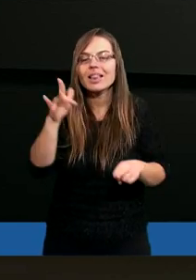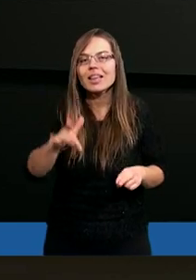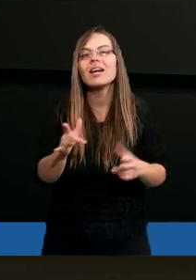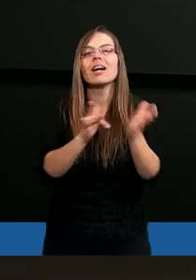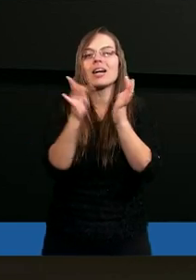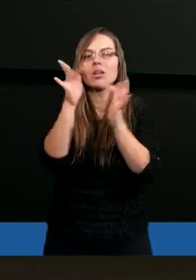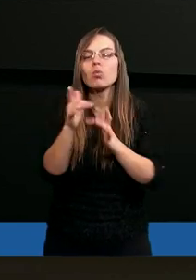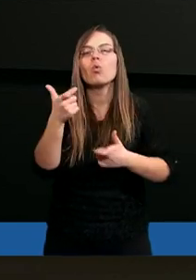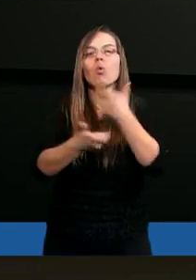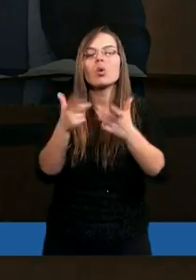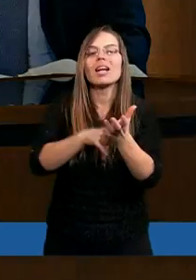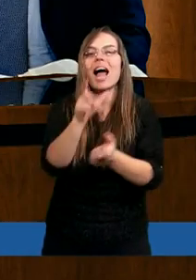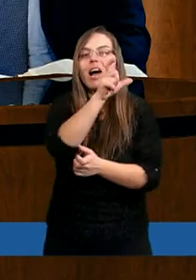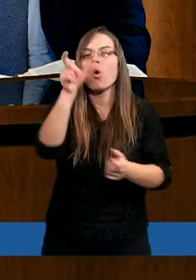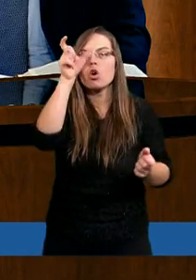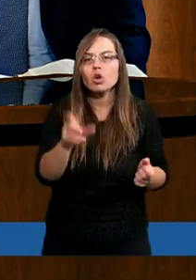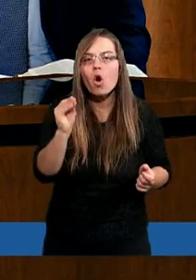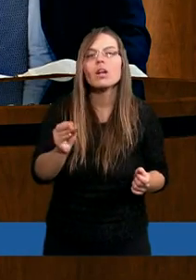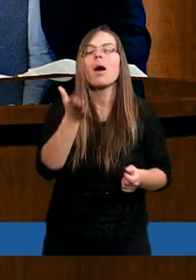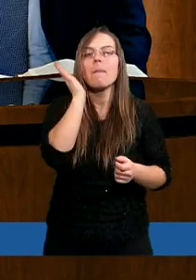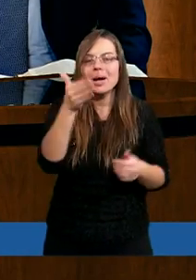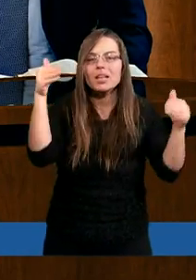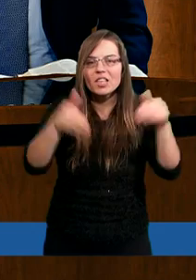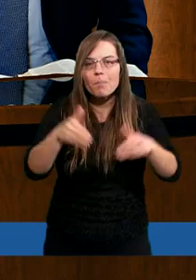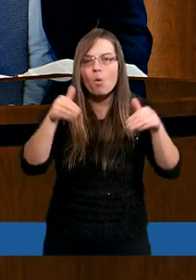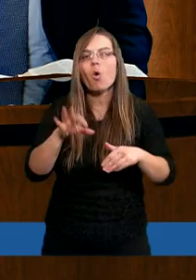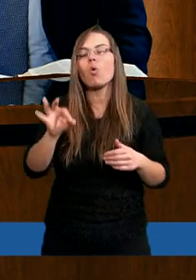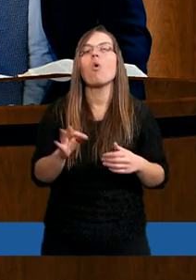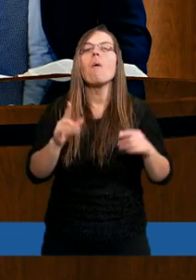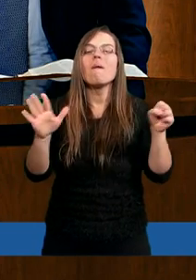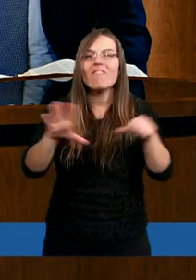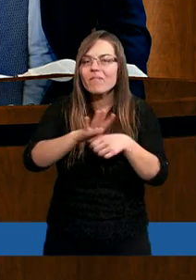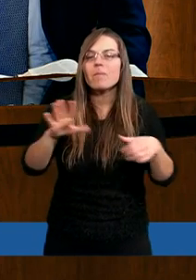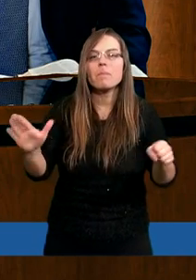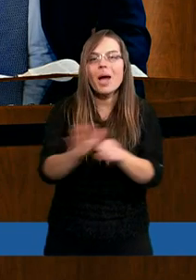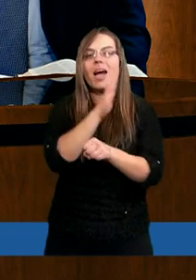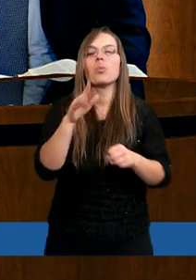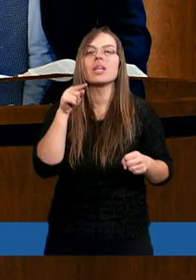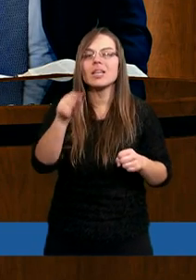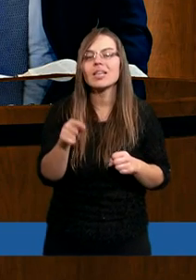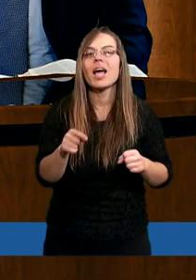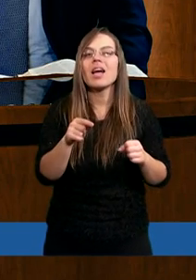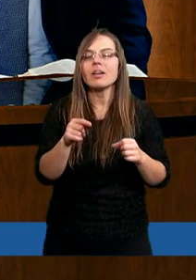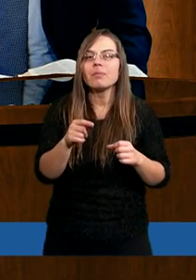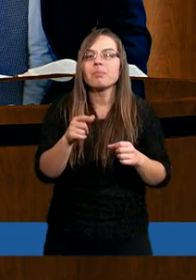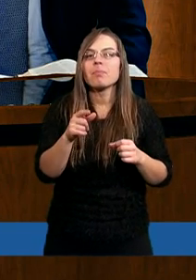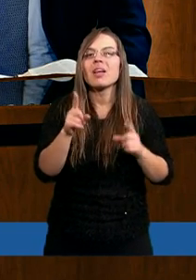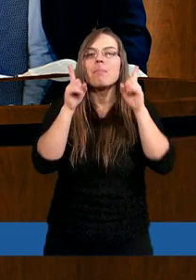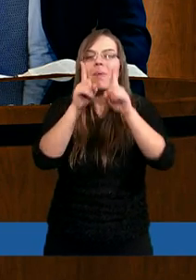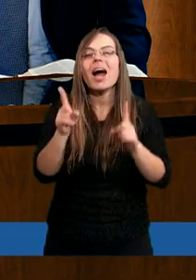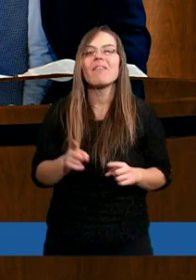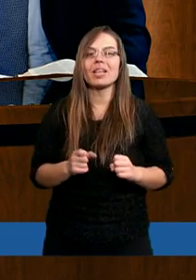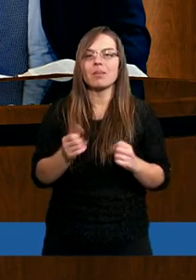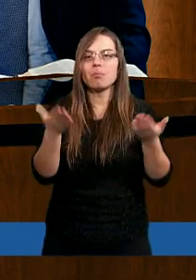to, co Chrystus uczynił na Golgocie, będzie mogło w pełni, w tej pełnej